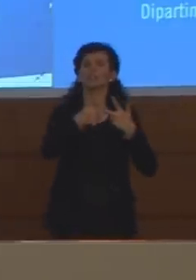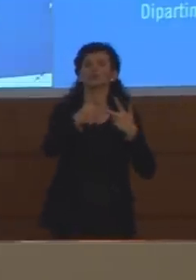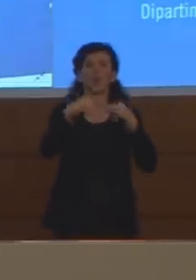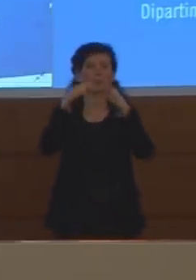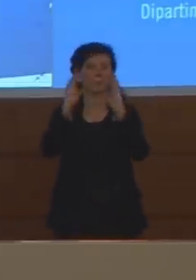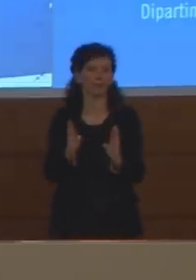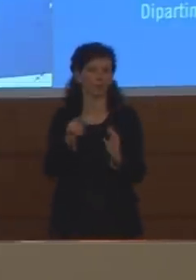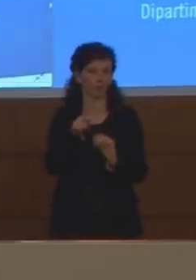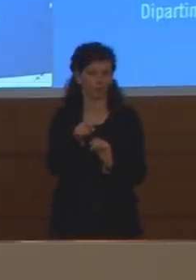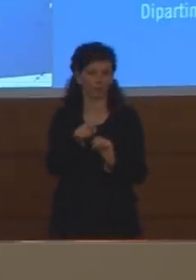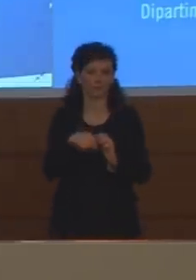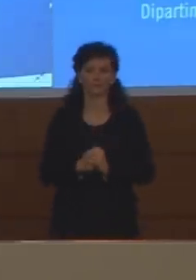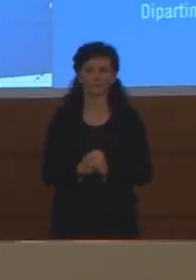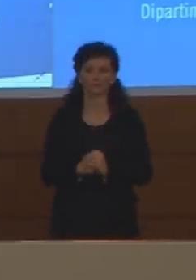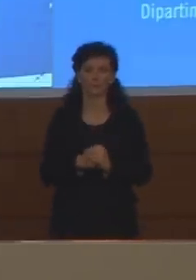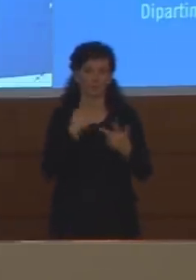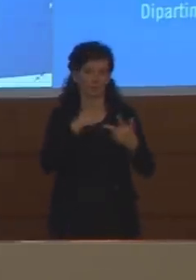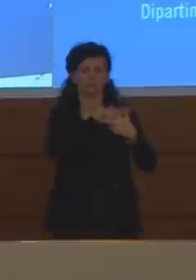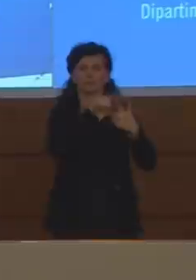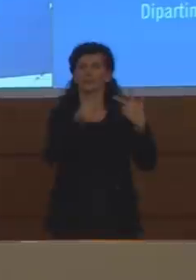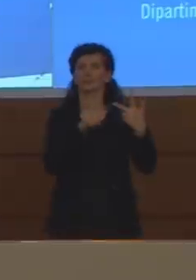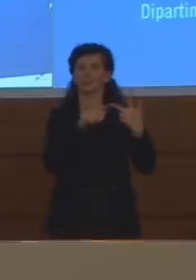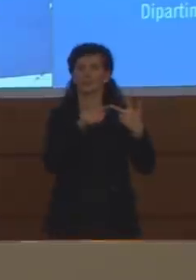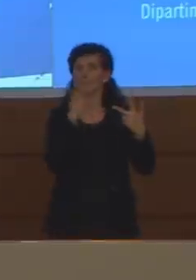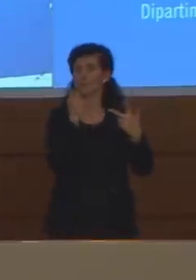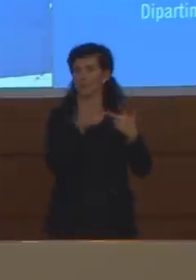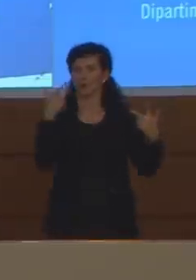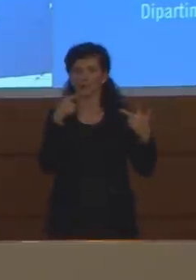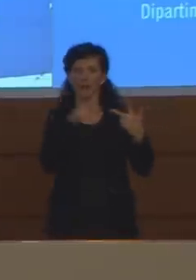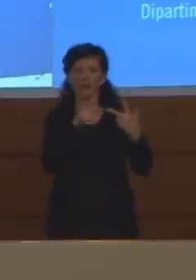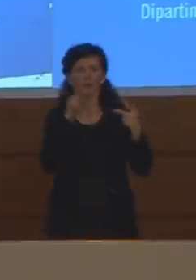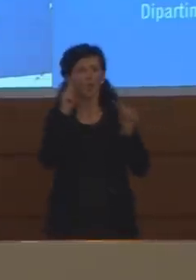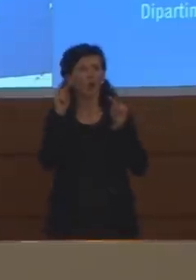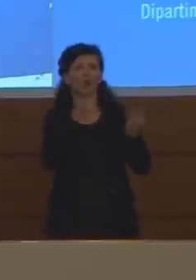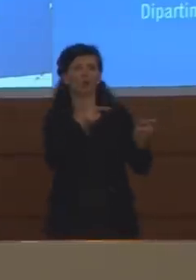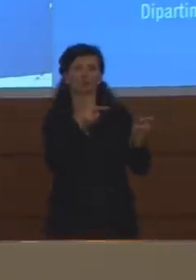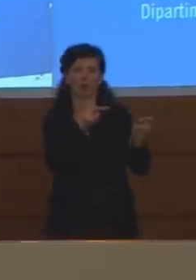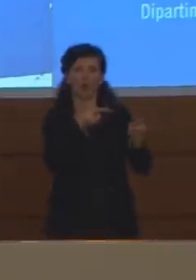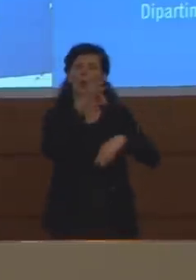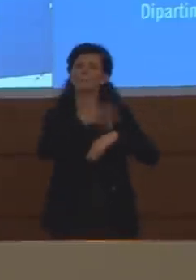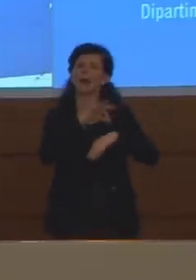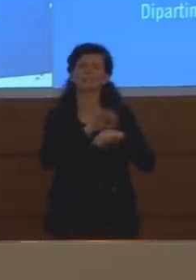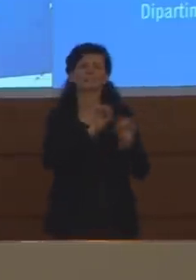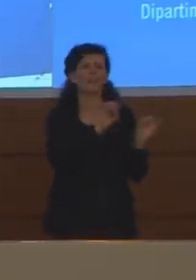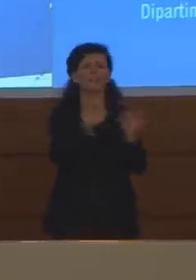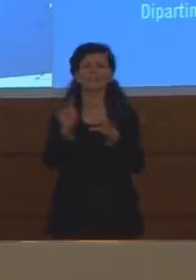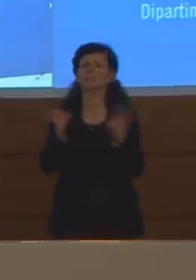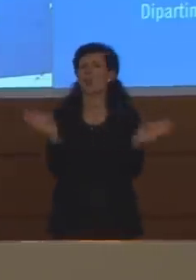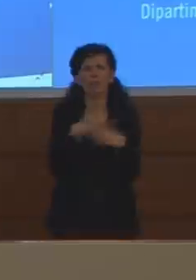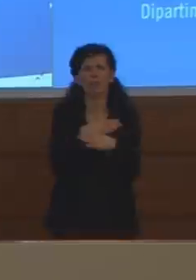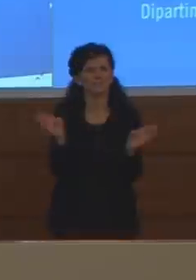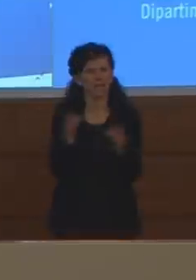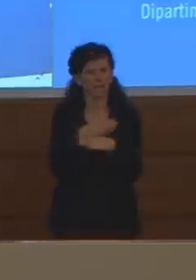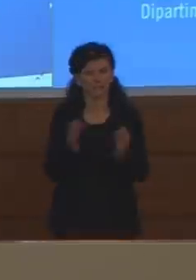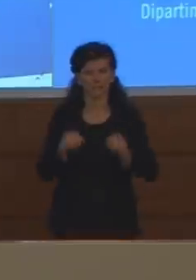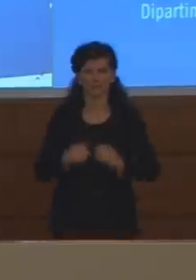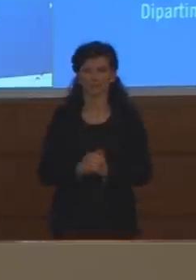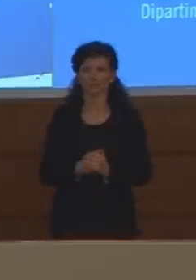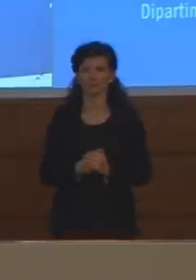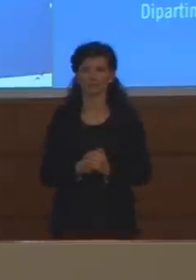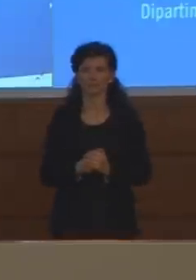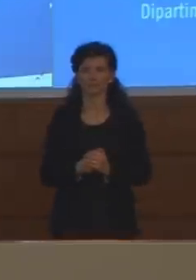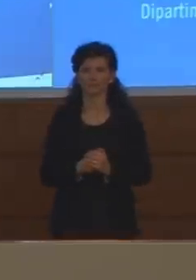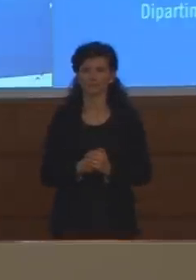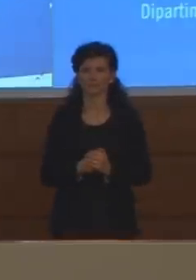sono, diciamo, le pietre miliare di un controllo di qualsiasi malattia infettiva. si basano su